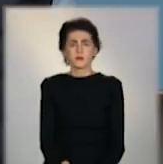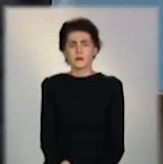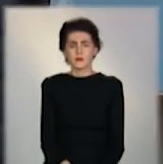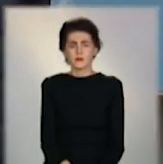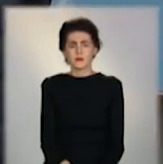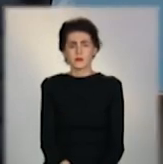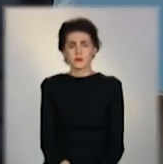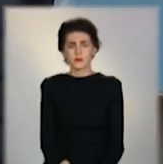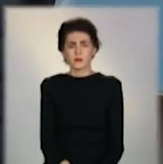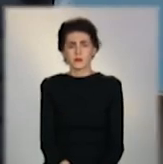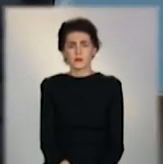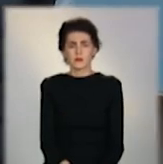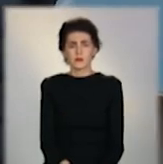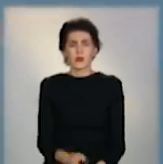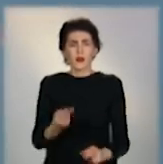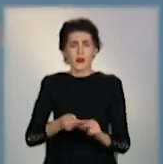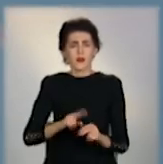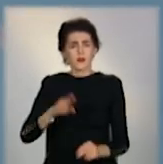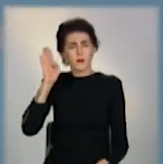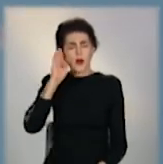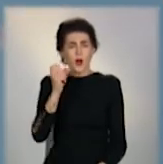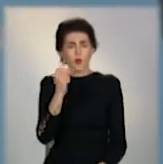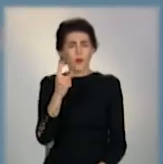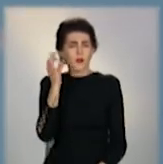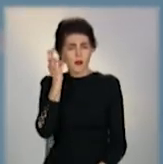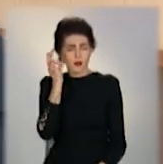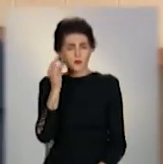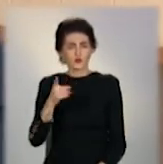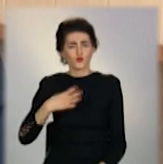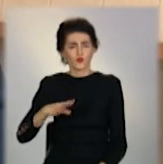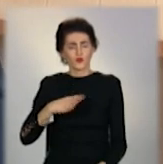11-річний Всеволод дуже чекав на братиків.